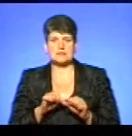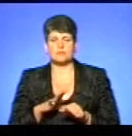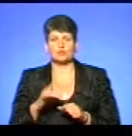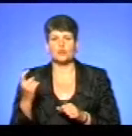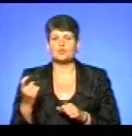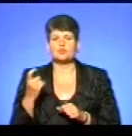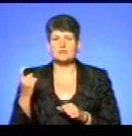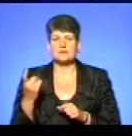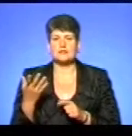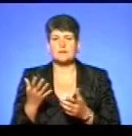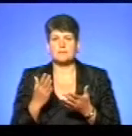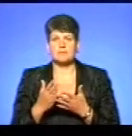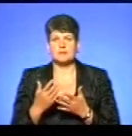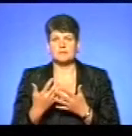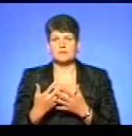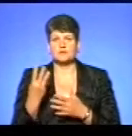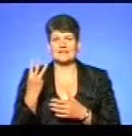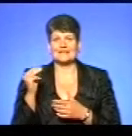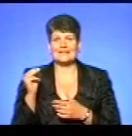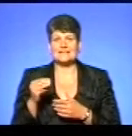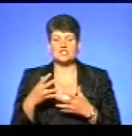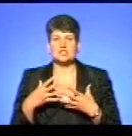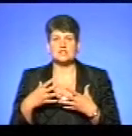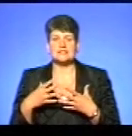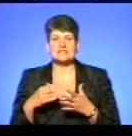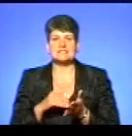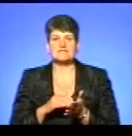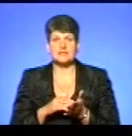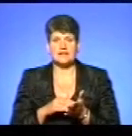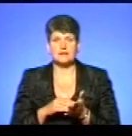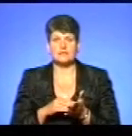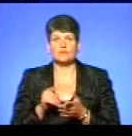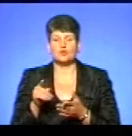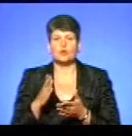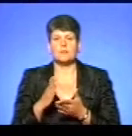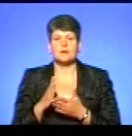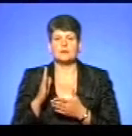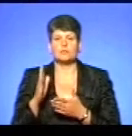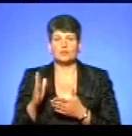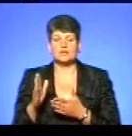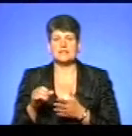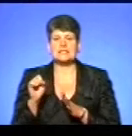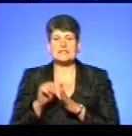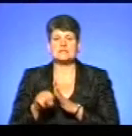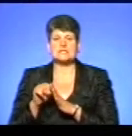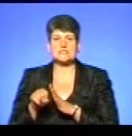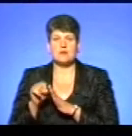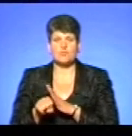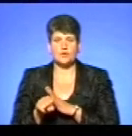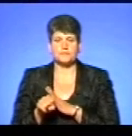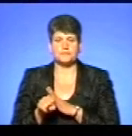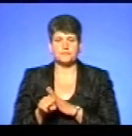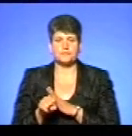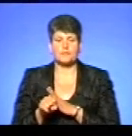господарство, яке отримувало близько трьох тисяч свиней. Значить, законодавець склав так, що воно має бути піддане забою на визначені,